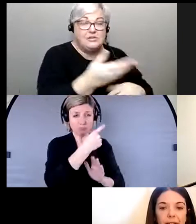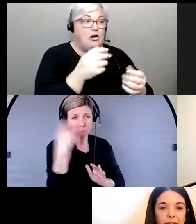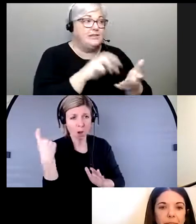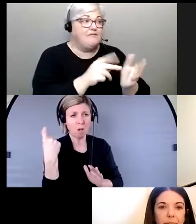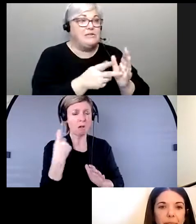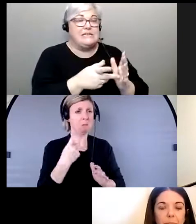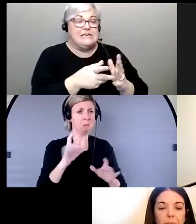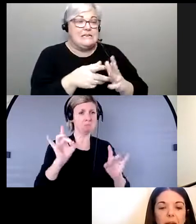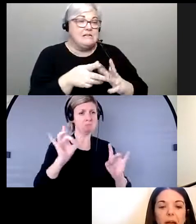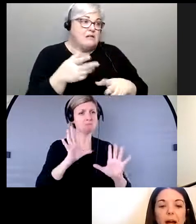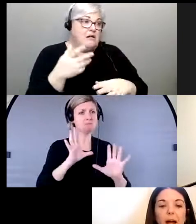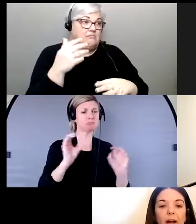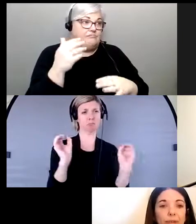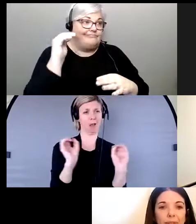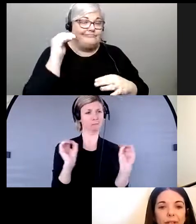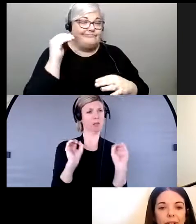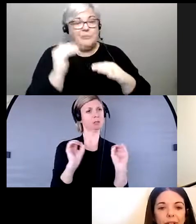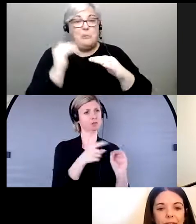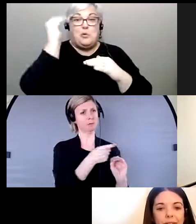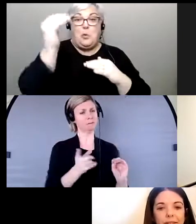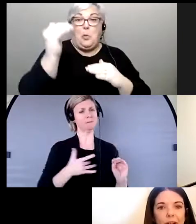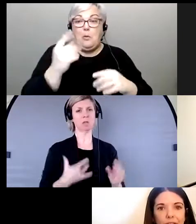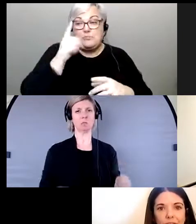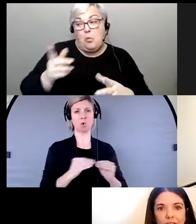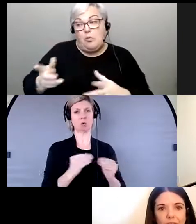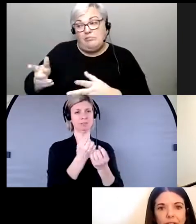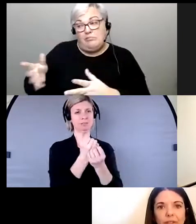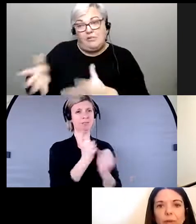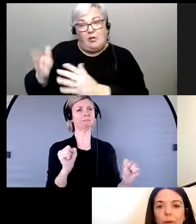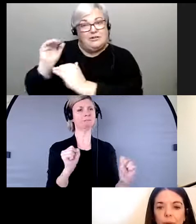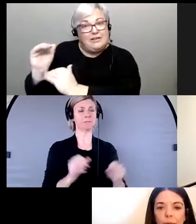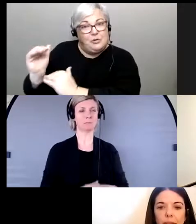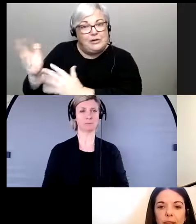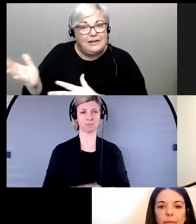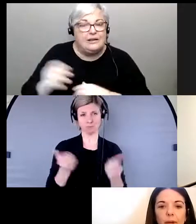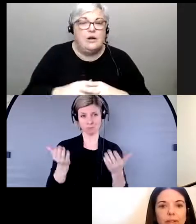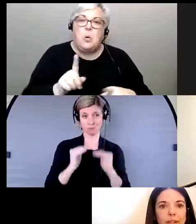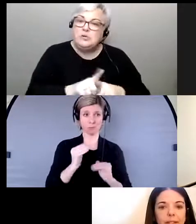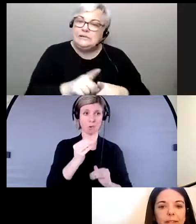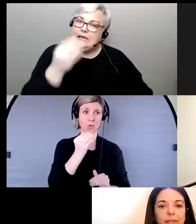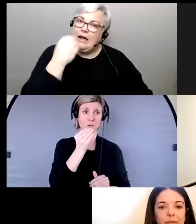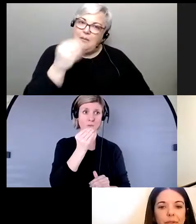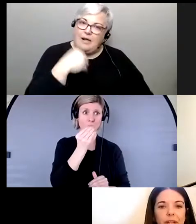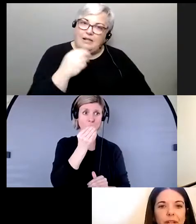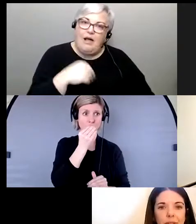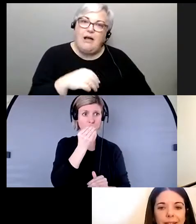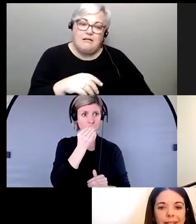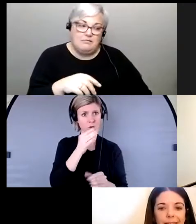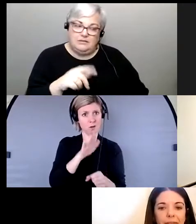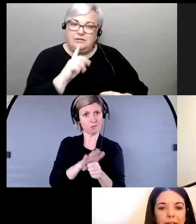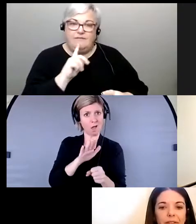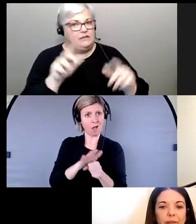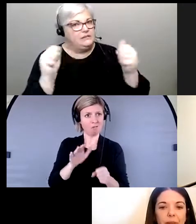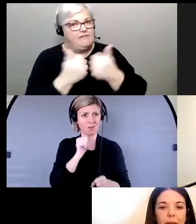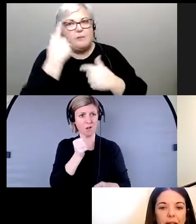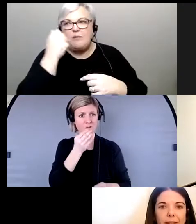afin de les protéger des différents risques à leur sécurité. La sécurité alimentaire est également un défi continu pour les